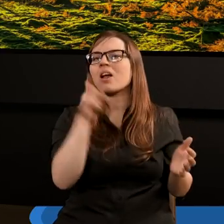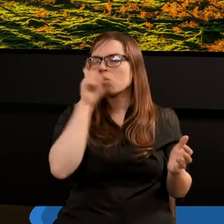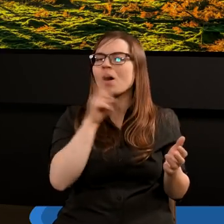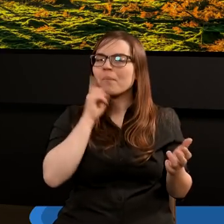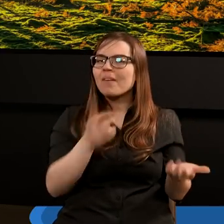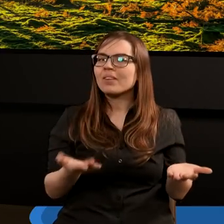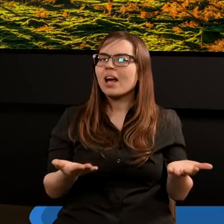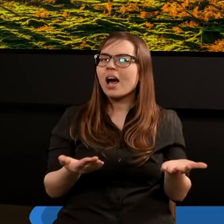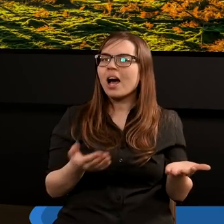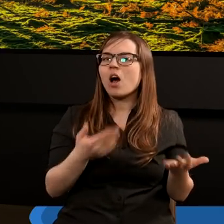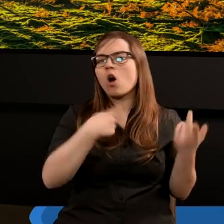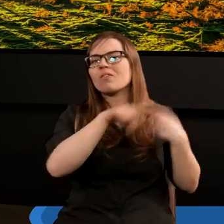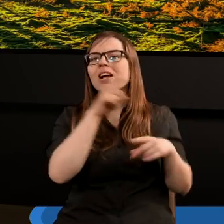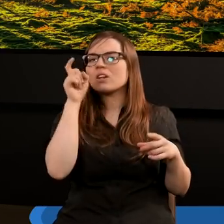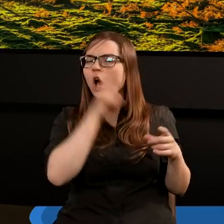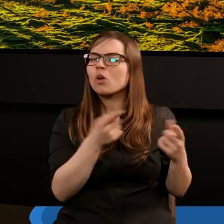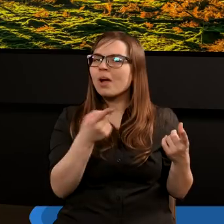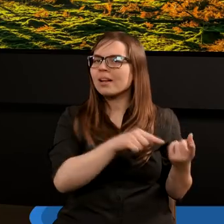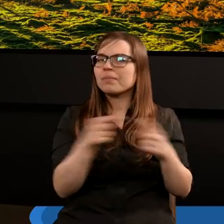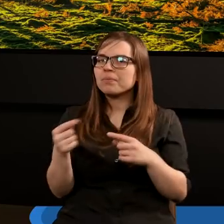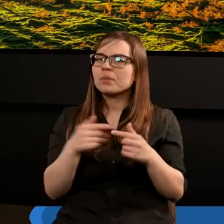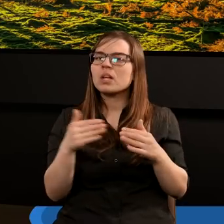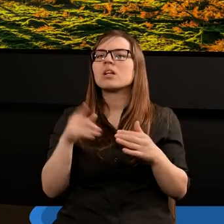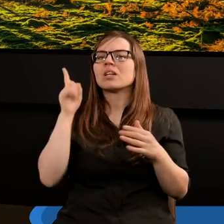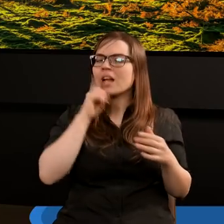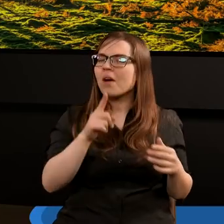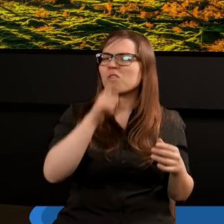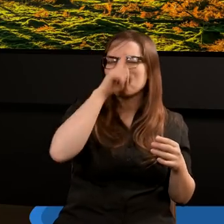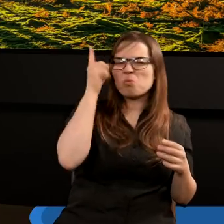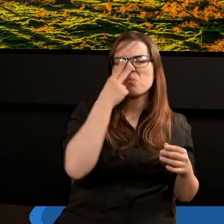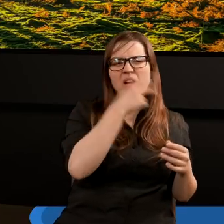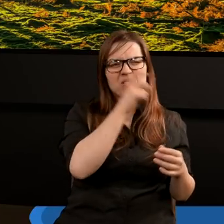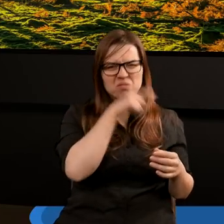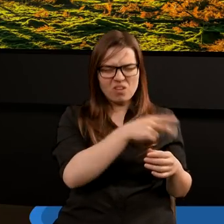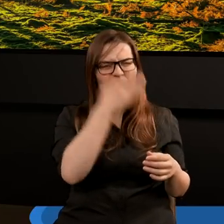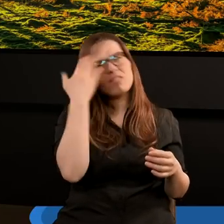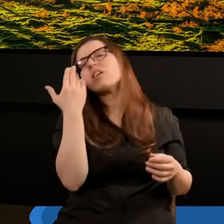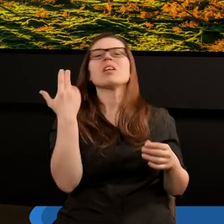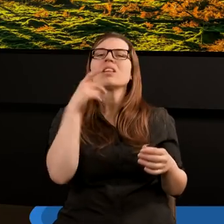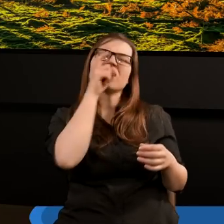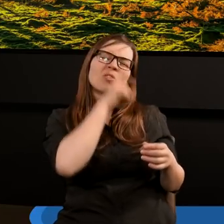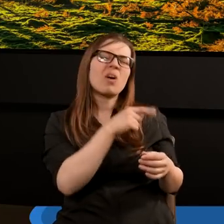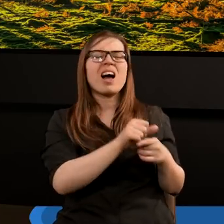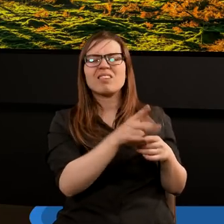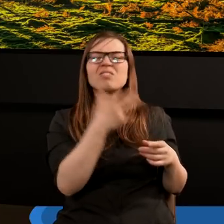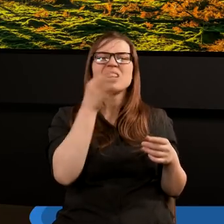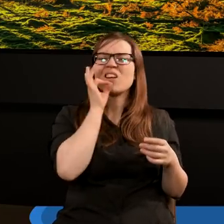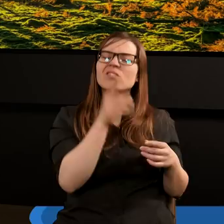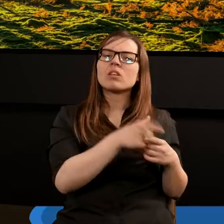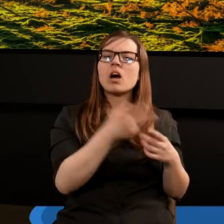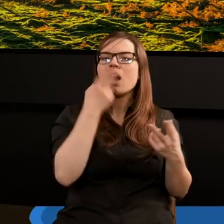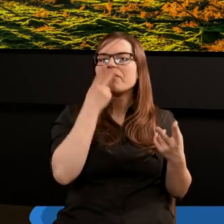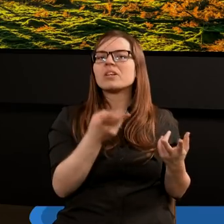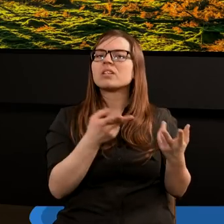wtedy zła, prawda? Odwracamy się od zła. Natomiast jest wielu ludzi, którzy rzeczywiście, patrząc na zło, mówią, to nie jest dobre, ja tego nienawidzę. Natomiast